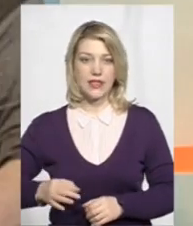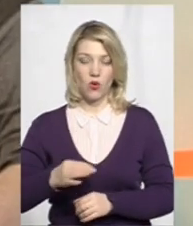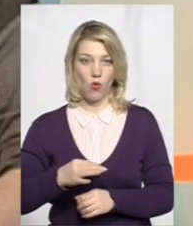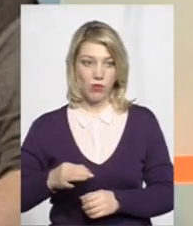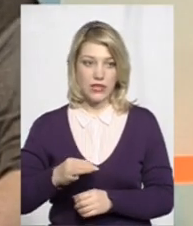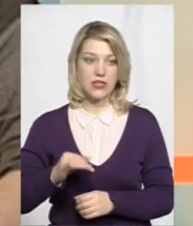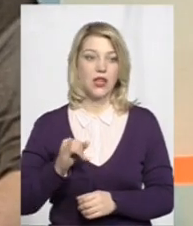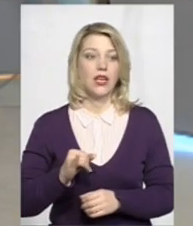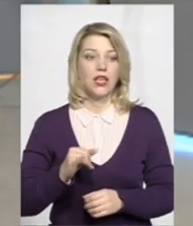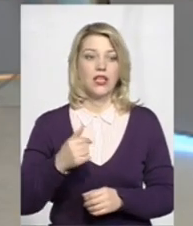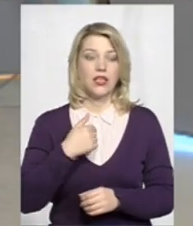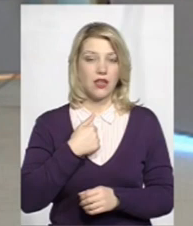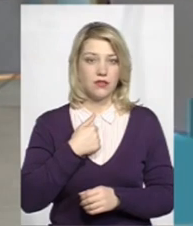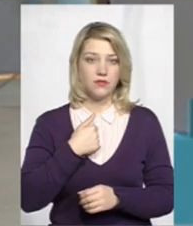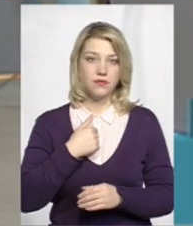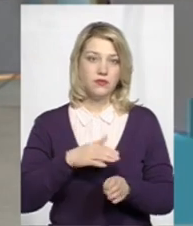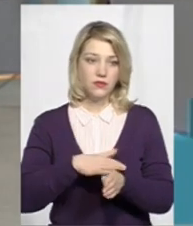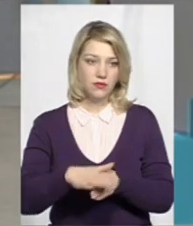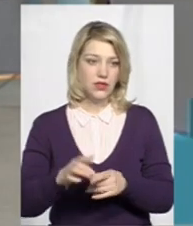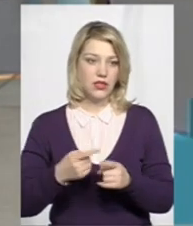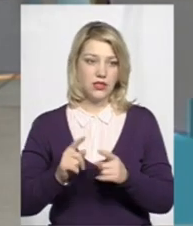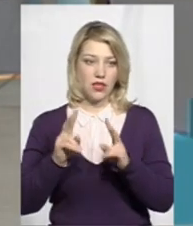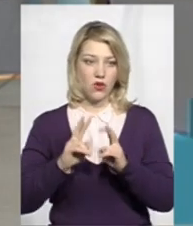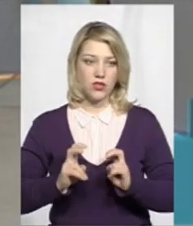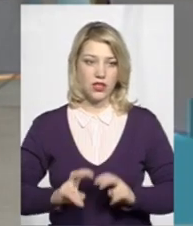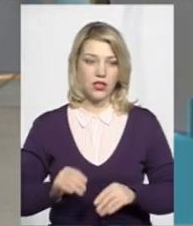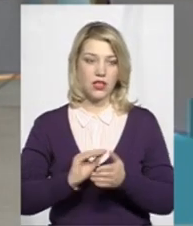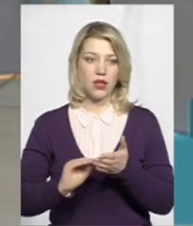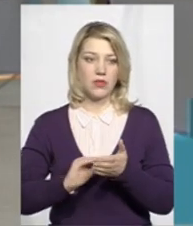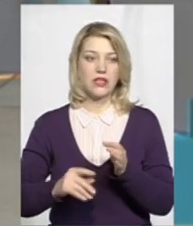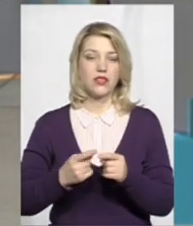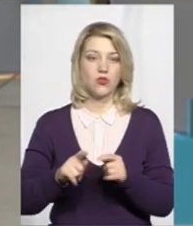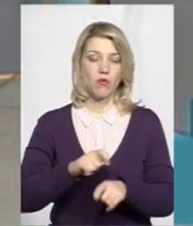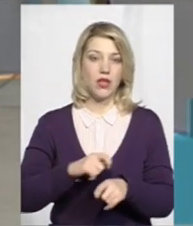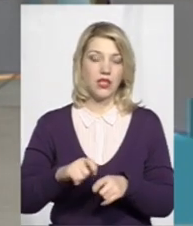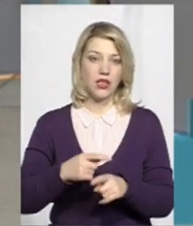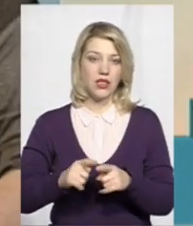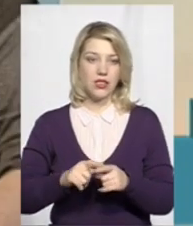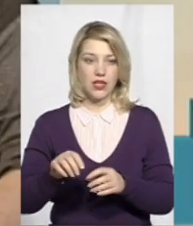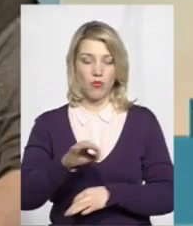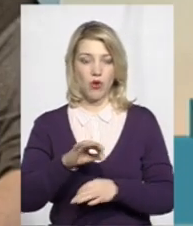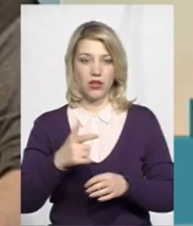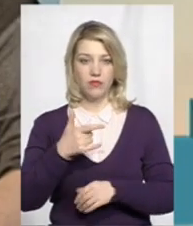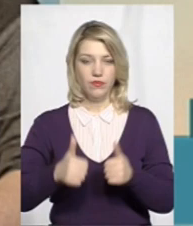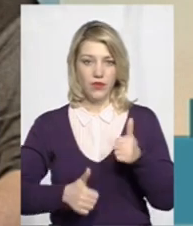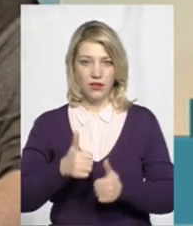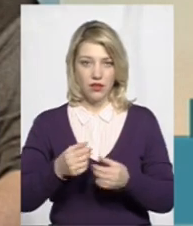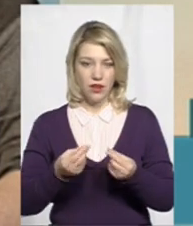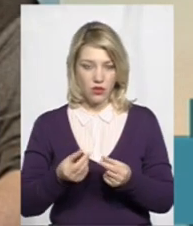області. І саме я здійснювала це розслідування і написання цього матеріалу. Проєкт він грантовий, він